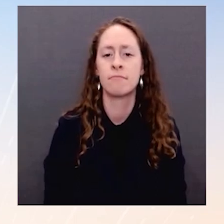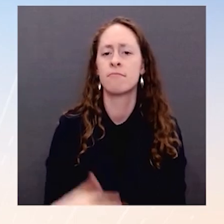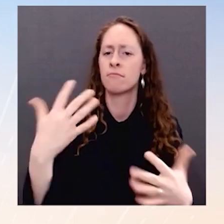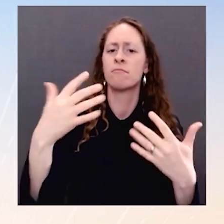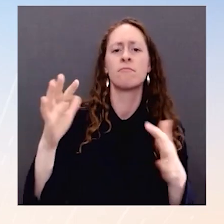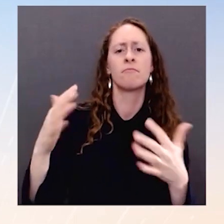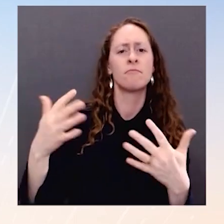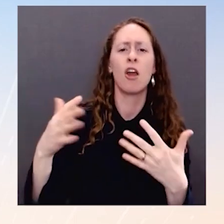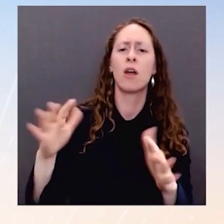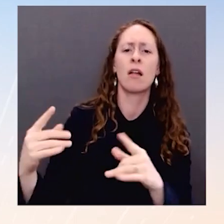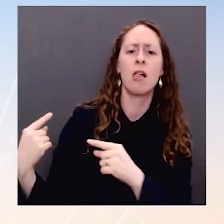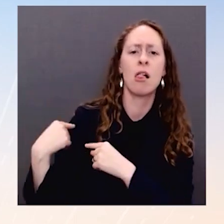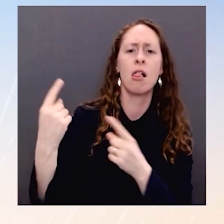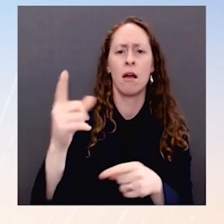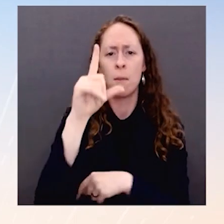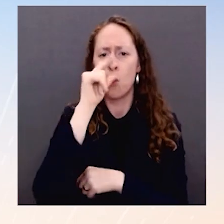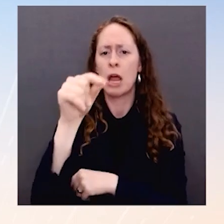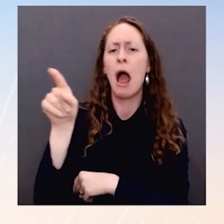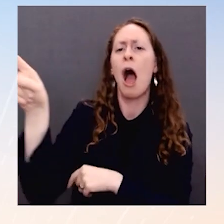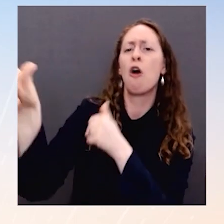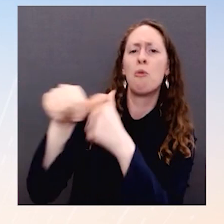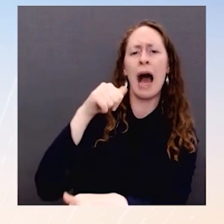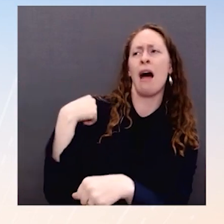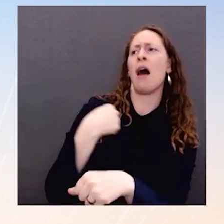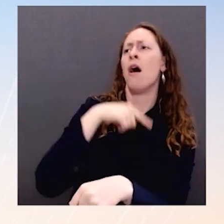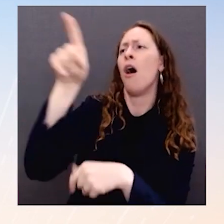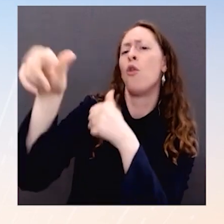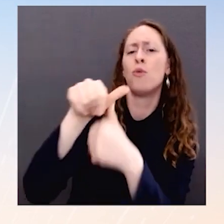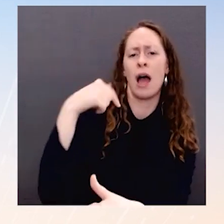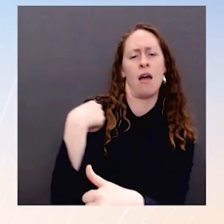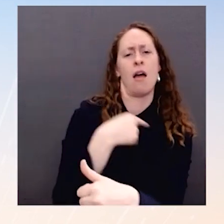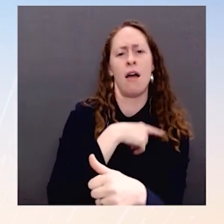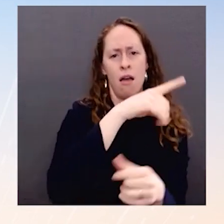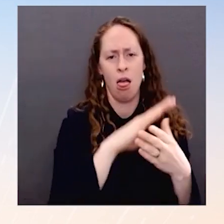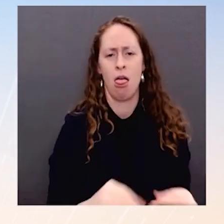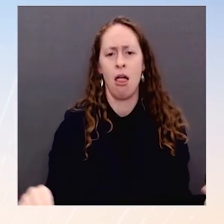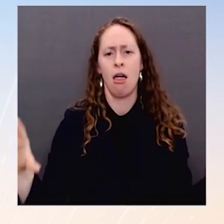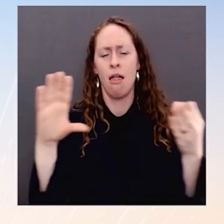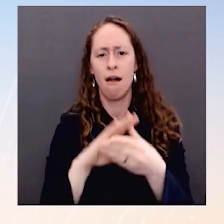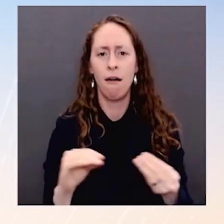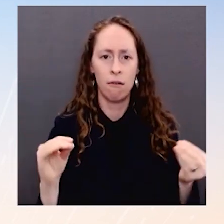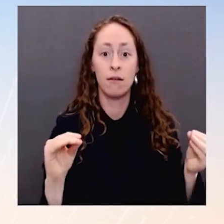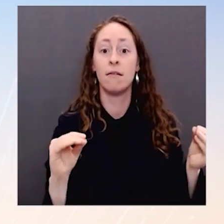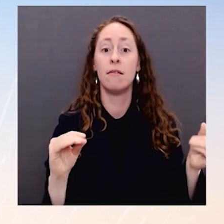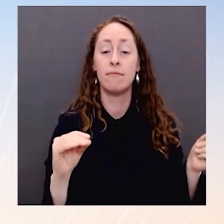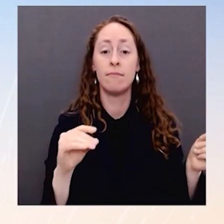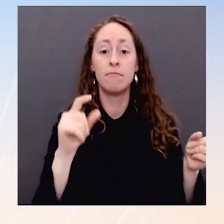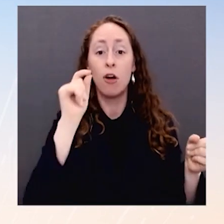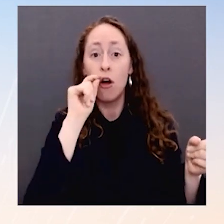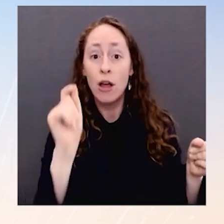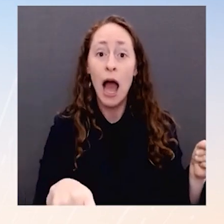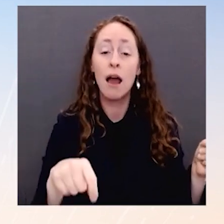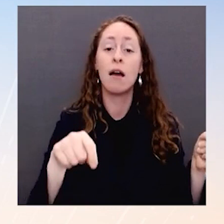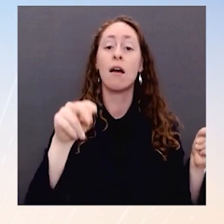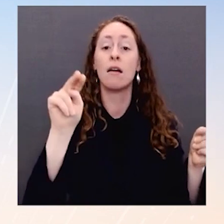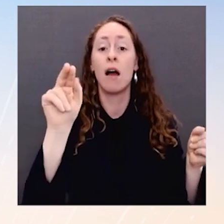Ни у Соединенных Штатов, ни у НАТО нет никакого желания или намерения вступать в конфликт с Россией. И мы считаем, что подобная